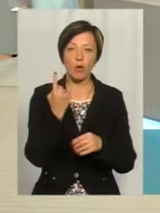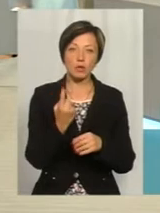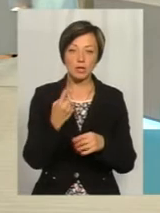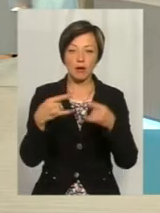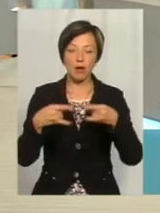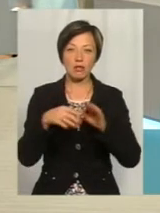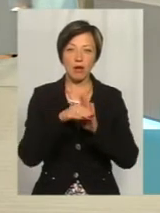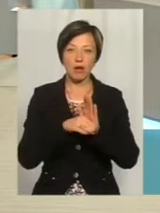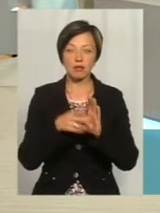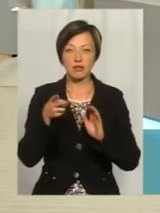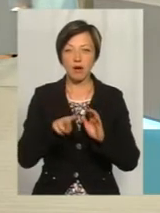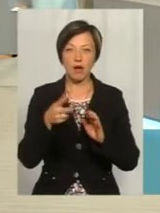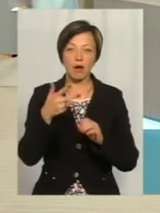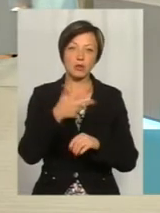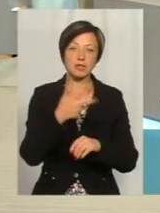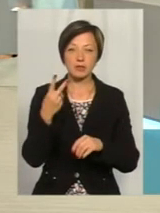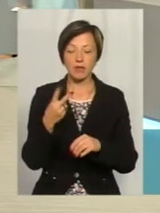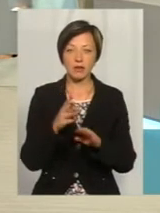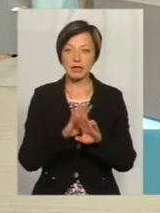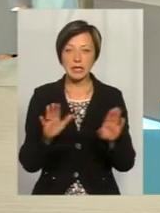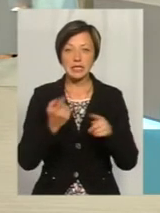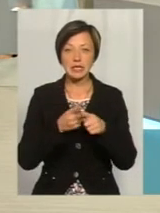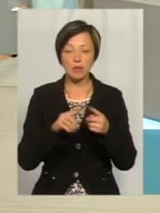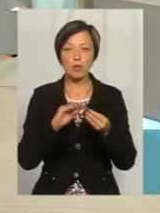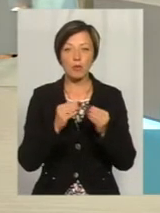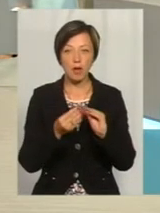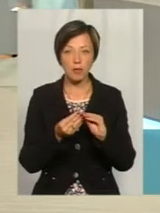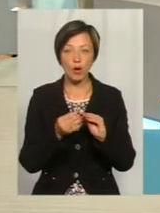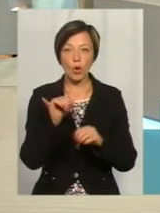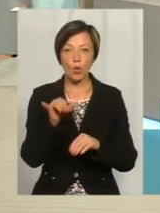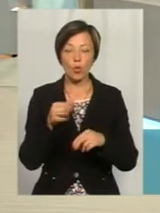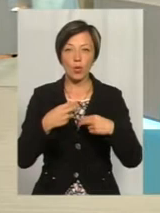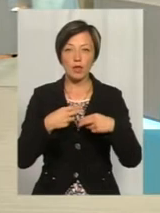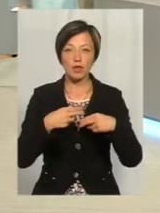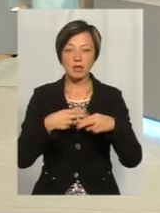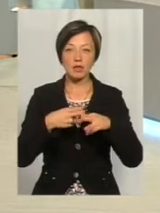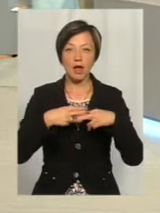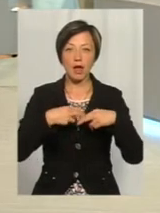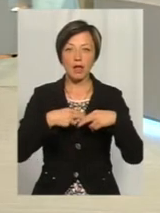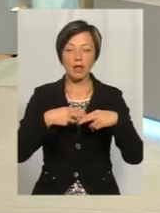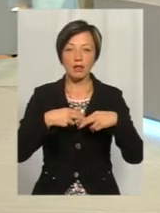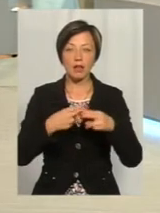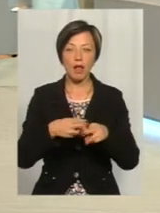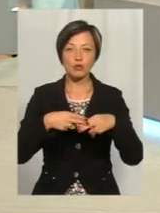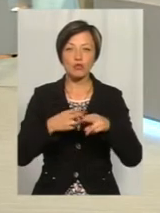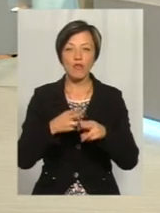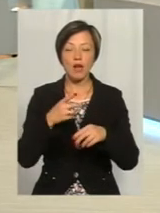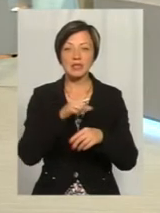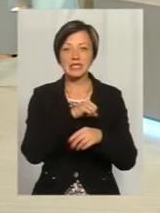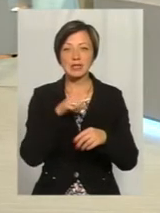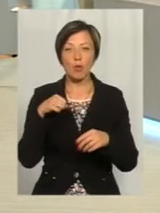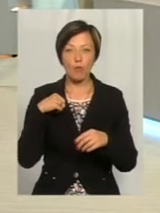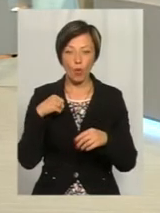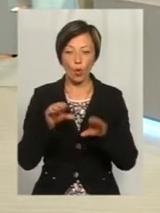канал, два канали або 32 канали. Тобто, це вже є проблеми у налаштуванні самого тюнера або у